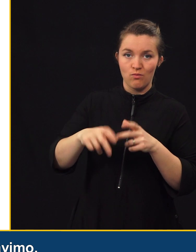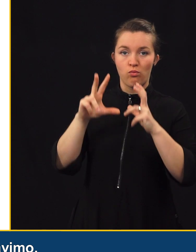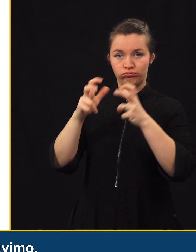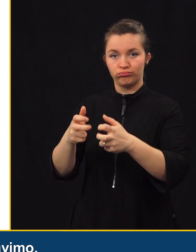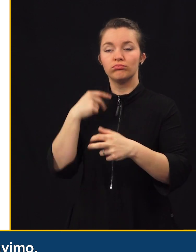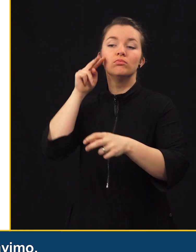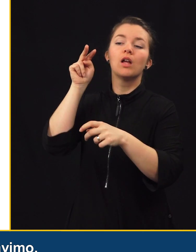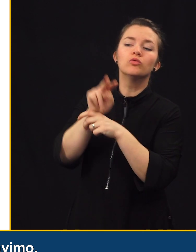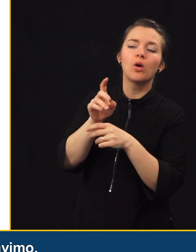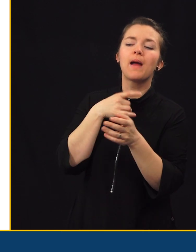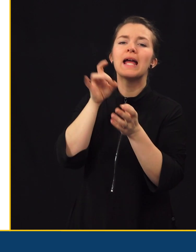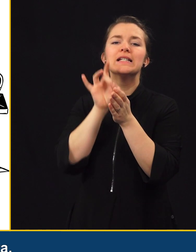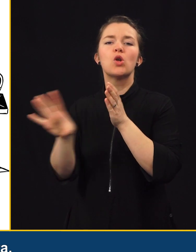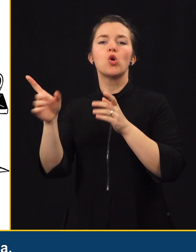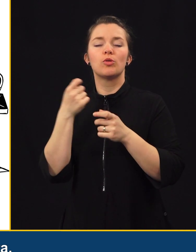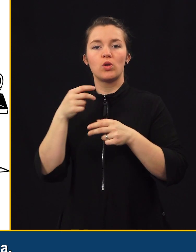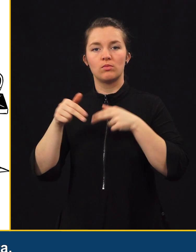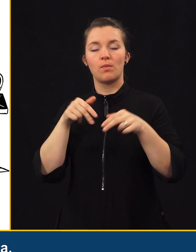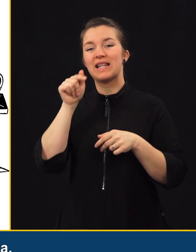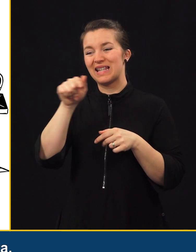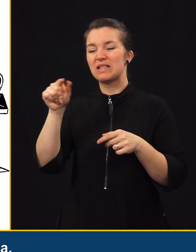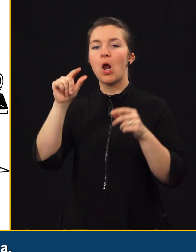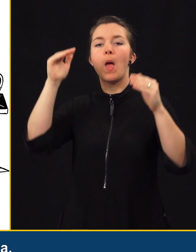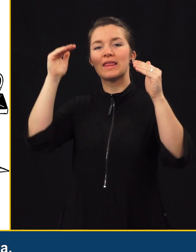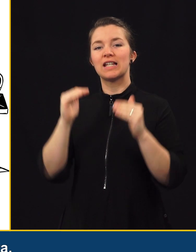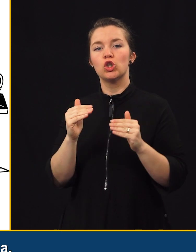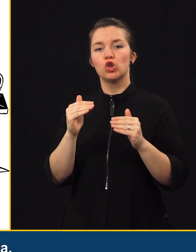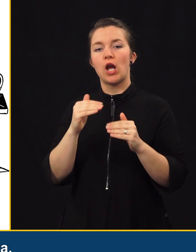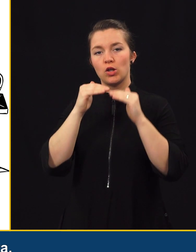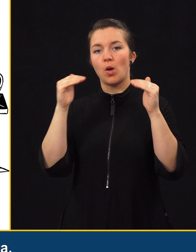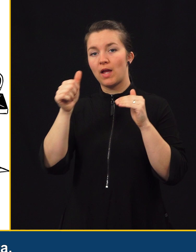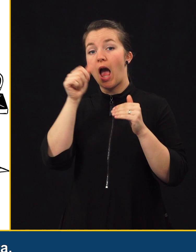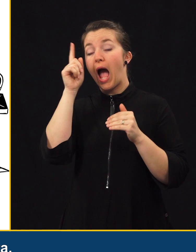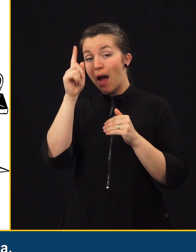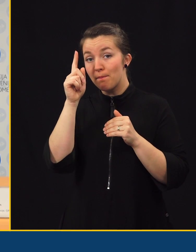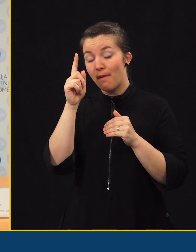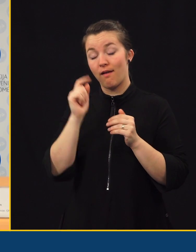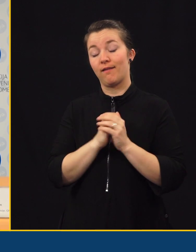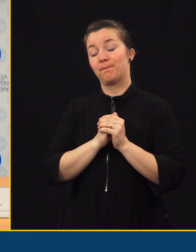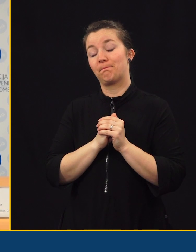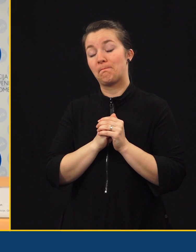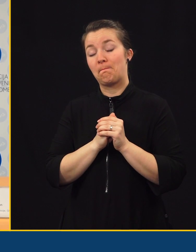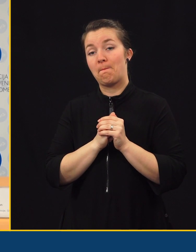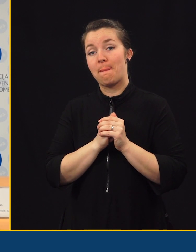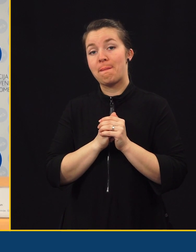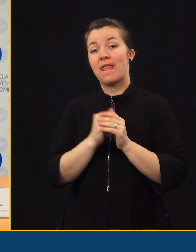samo nadziramo pa izločimo iz prometa, pri tistih je nekoliko nižja stopnja alkoholiznosti. Ampak vendar le,